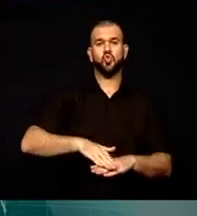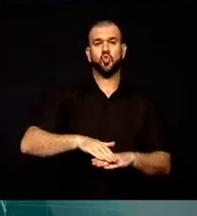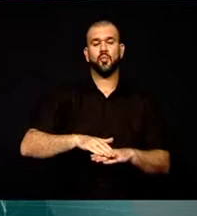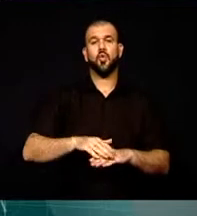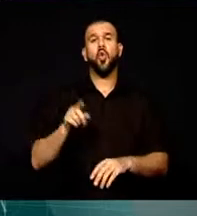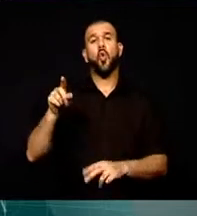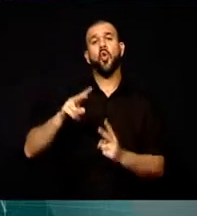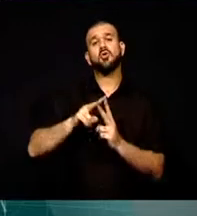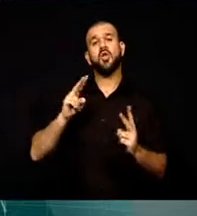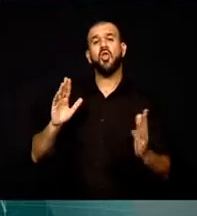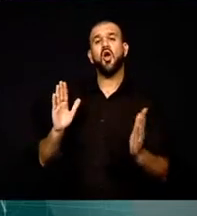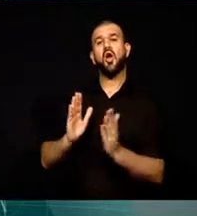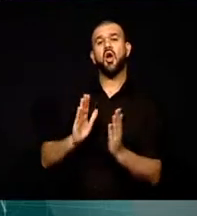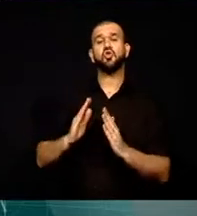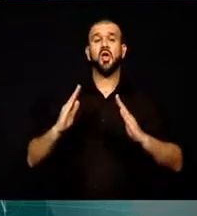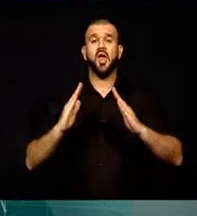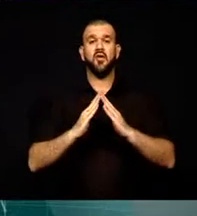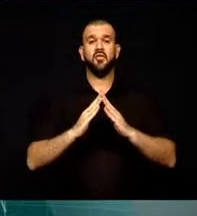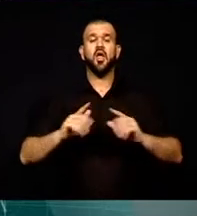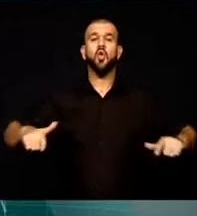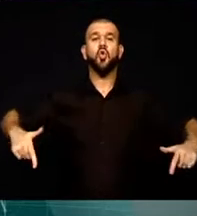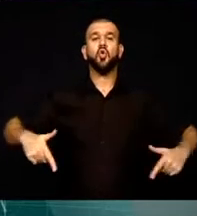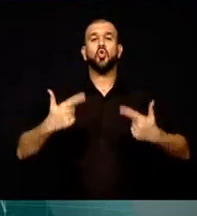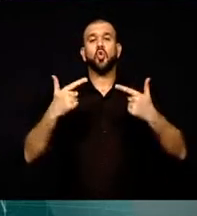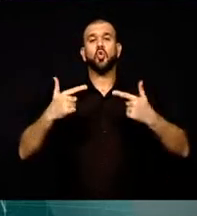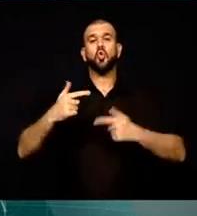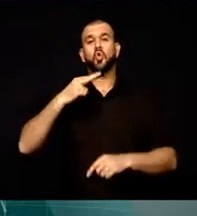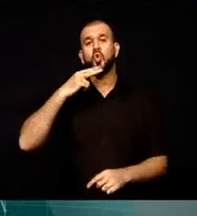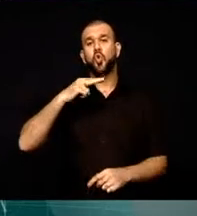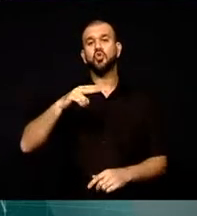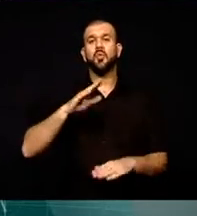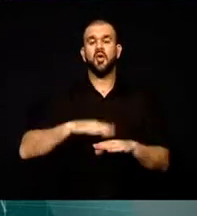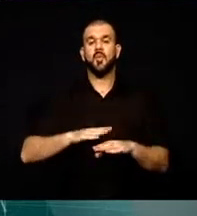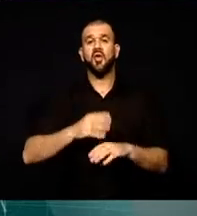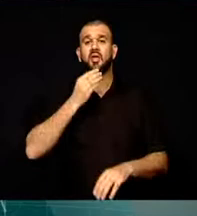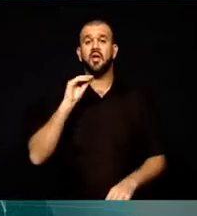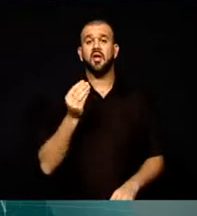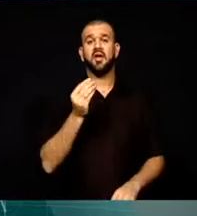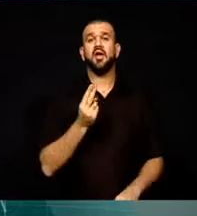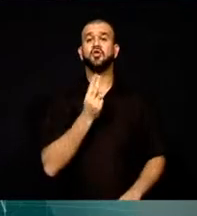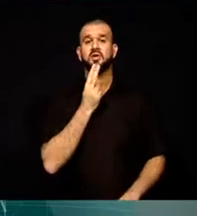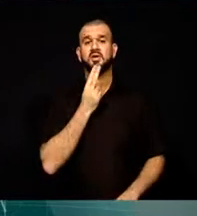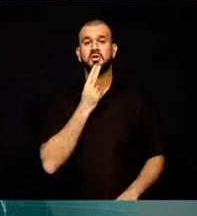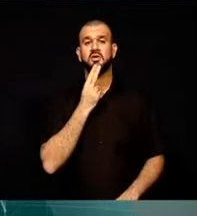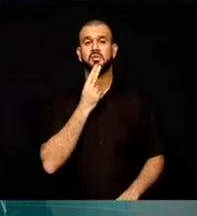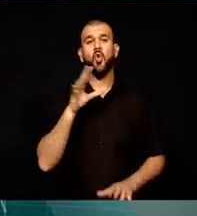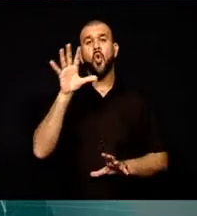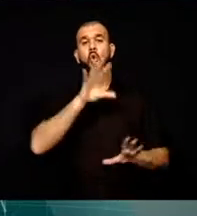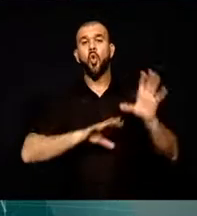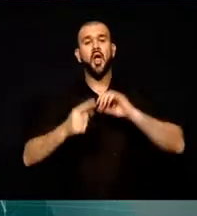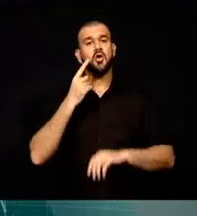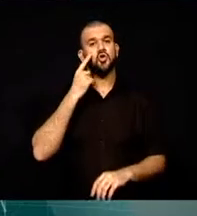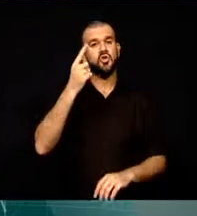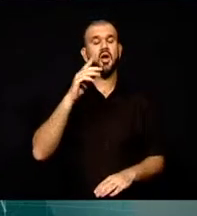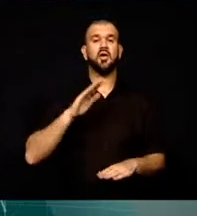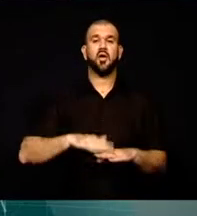bir evin üzerine düştü. O sırada karşı evde görüntülü konuşma yapan genç